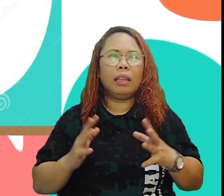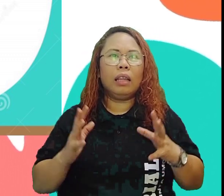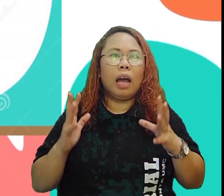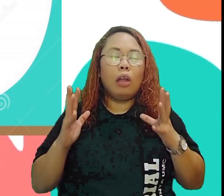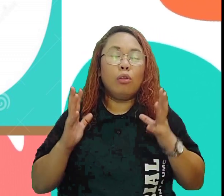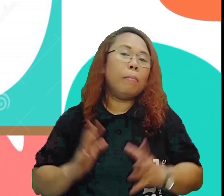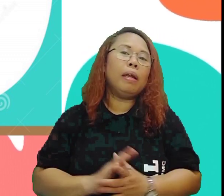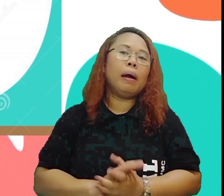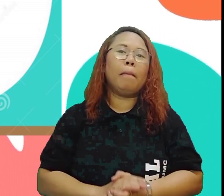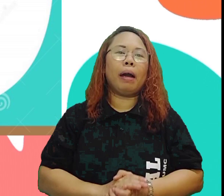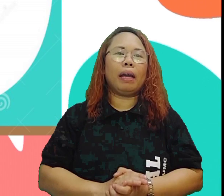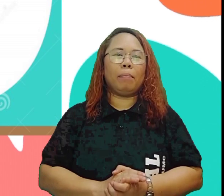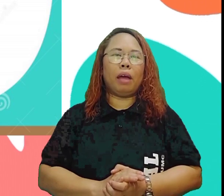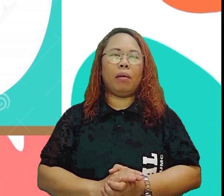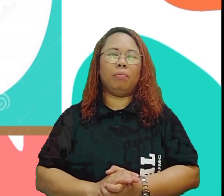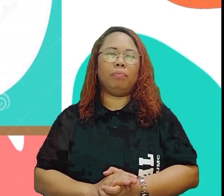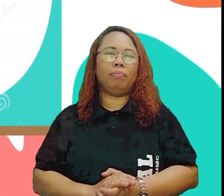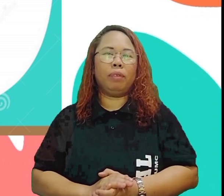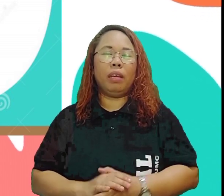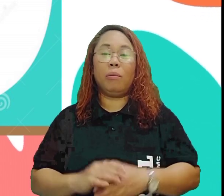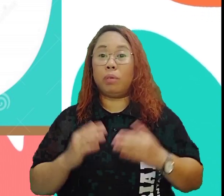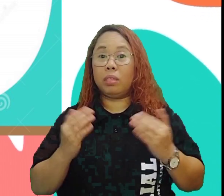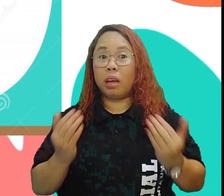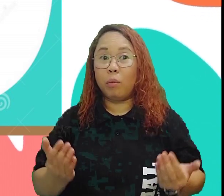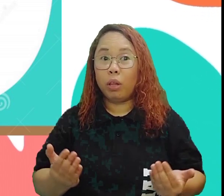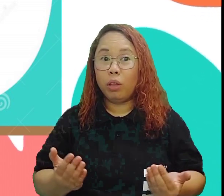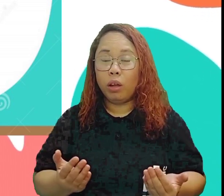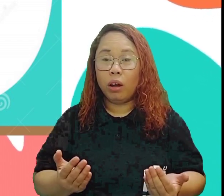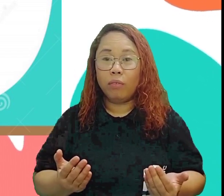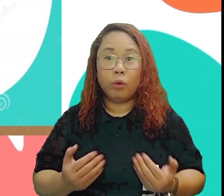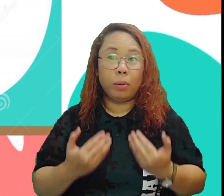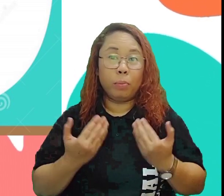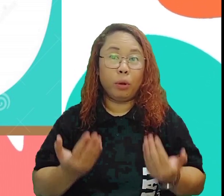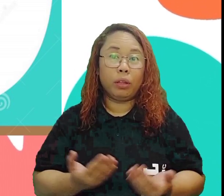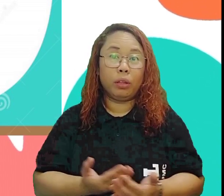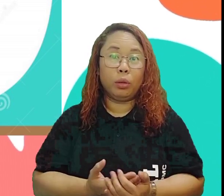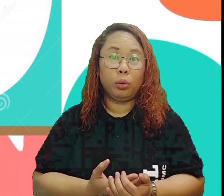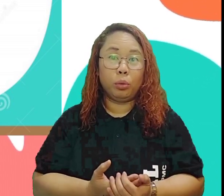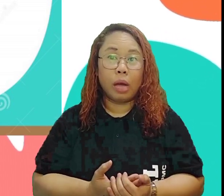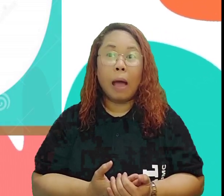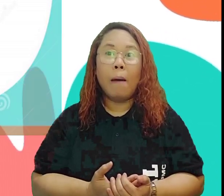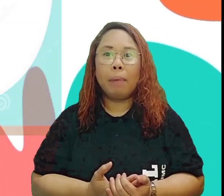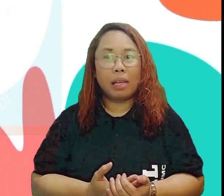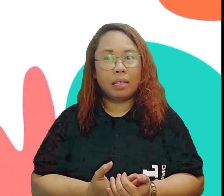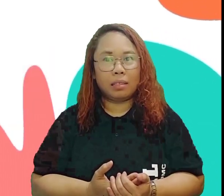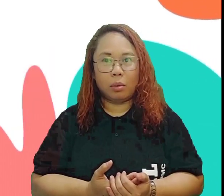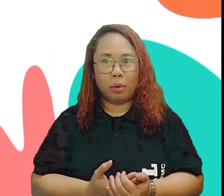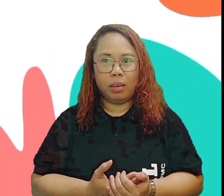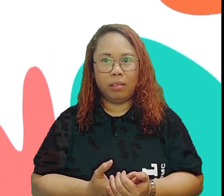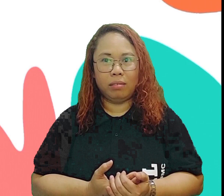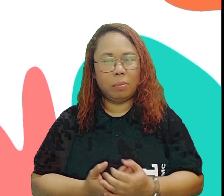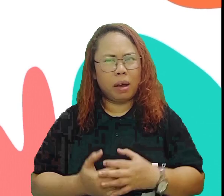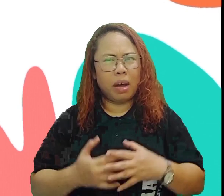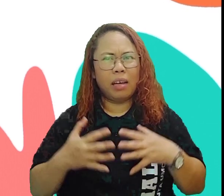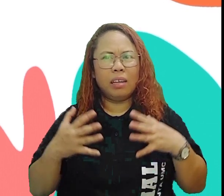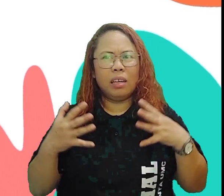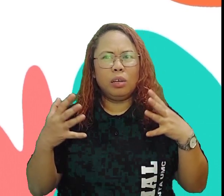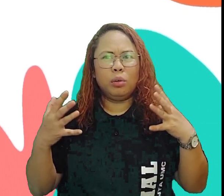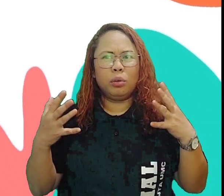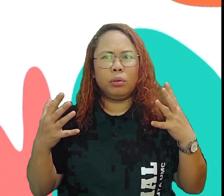At ano naman ang pakiramdaman? If someone you love or important to you passed away.